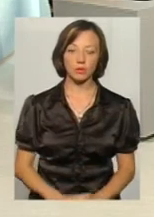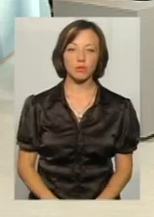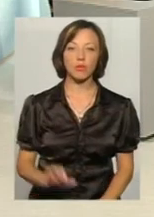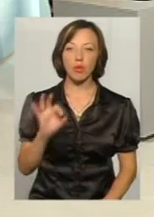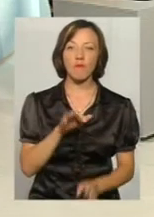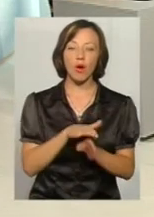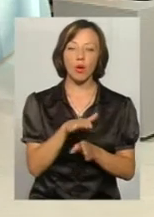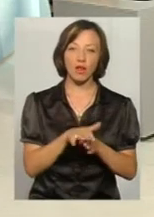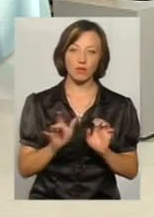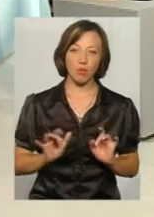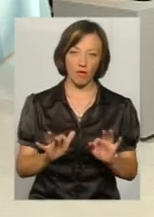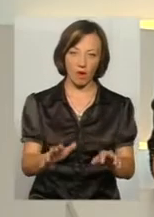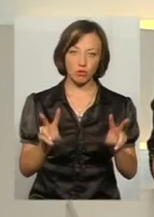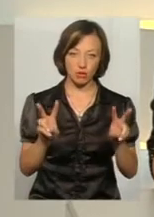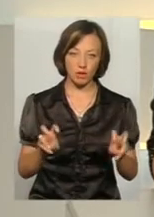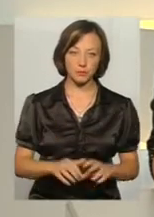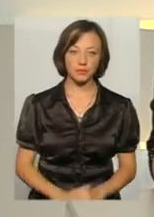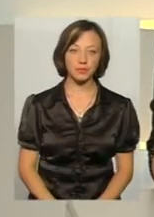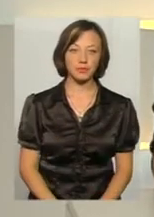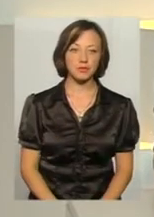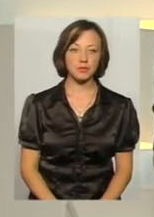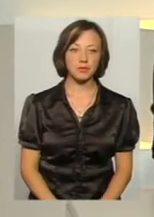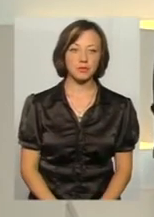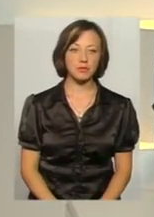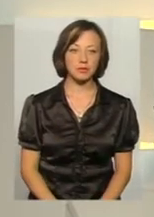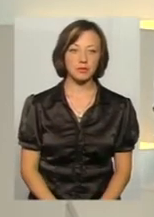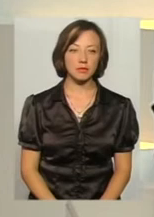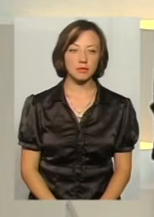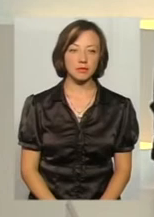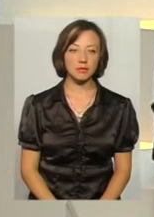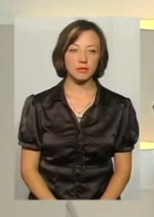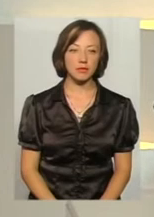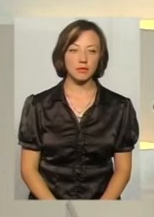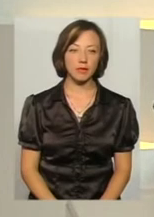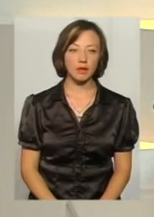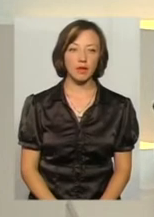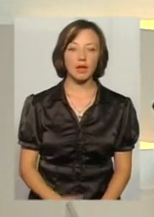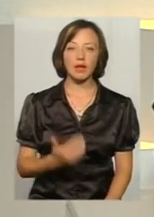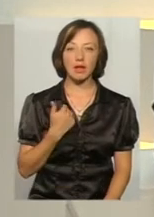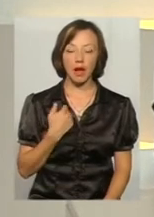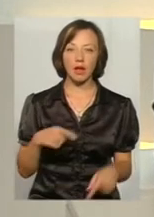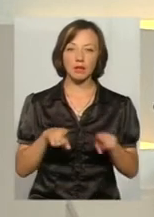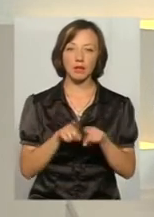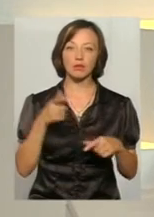про виконавчі провадження. Дякую, пане Ігорі. Хтіло б ще запитати, все ж таки, наскільки я зрозуміла,